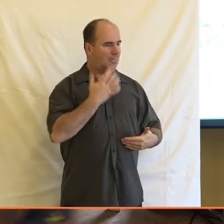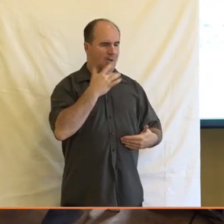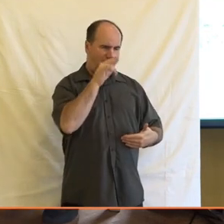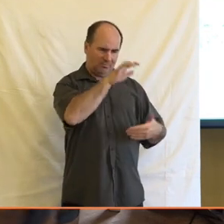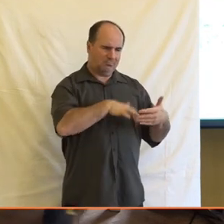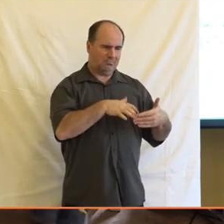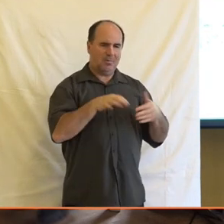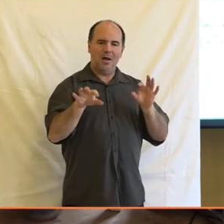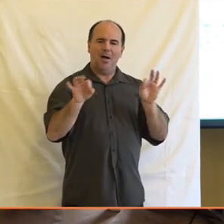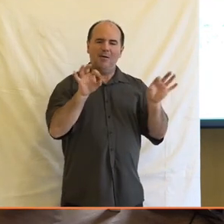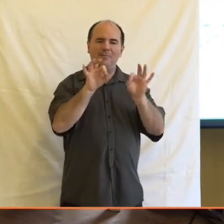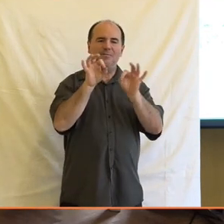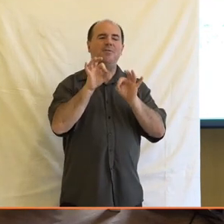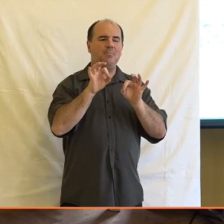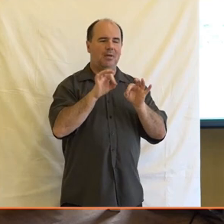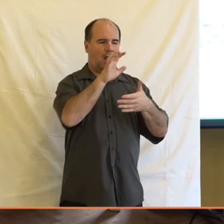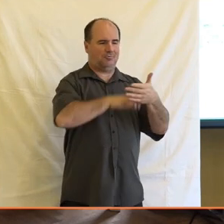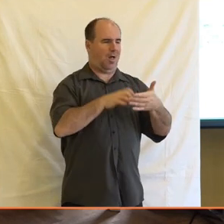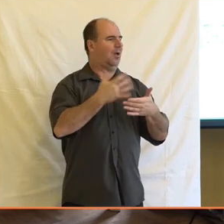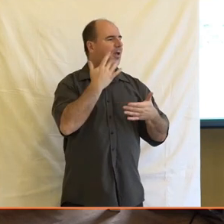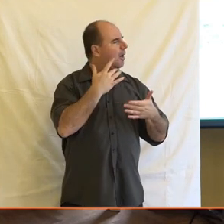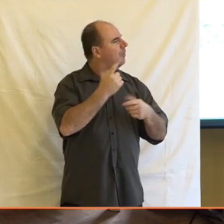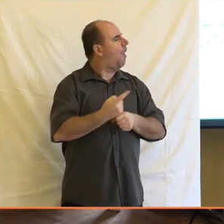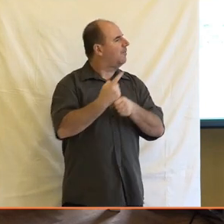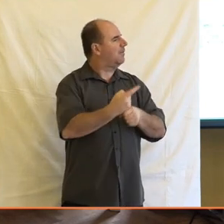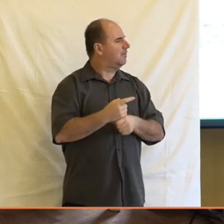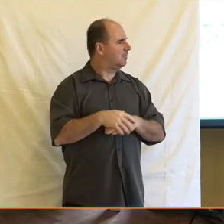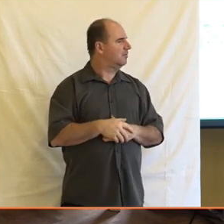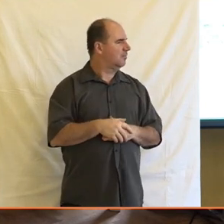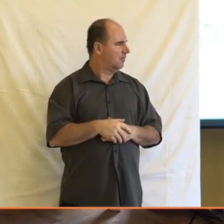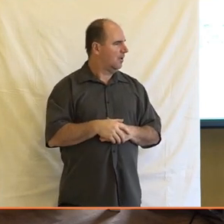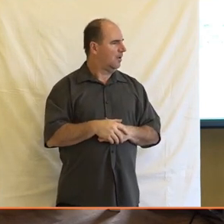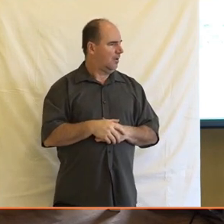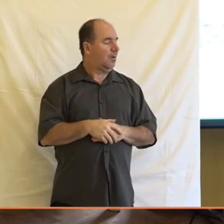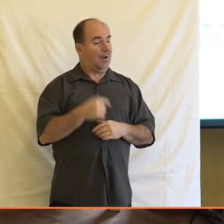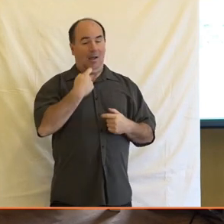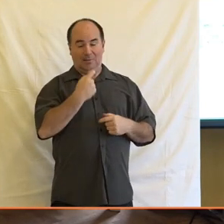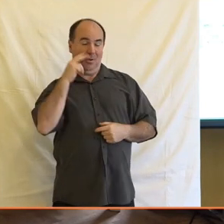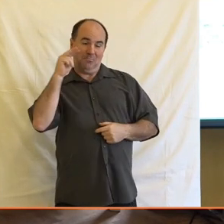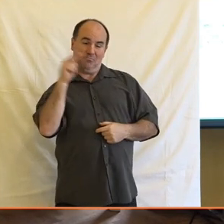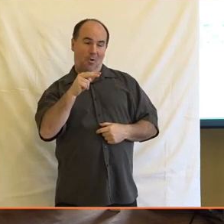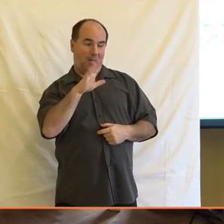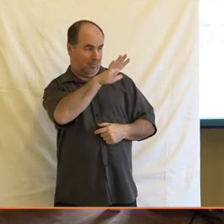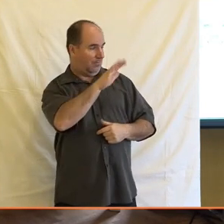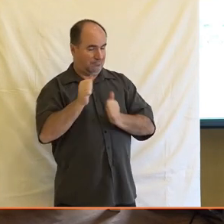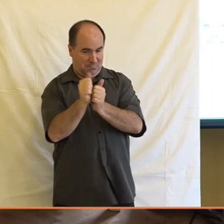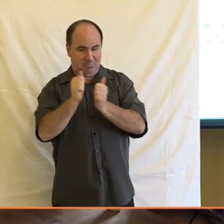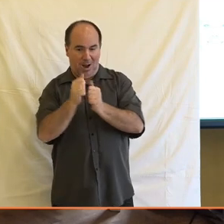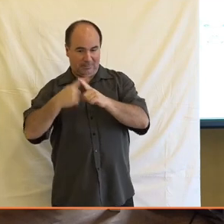Možná bych chtěl tomu věnovat trošku víc času a zkusit to nahlídnout, ať už z pohledu praxe, Honzo Tvík,